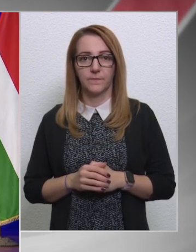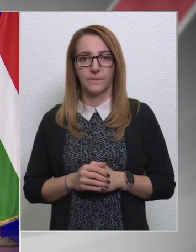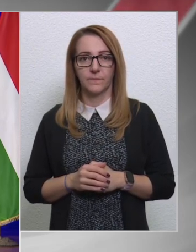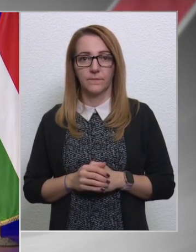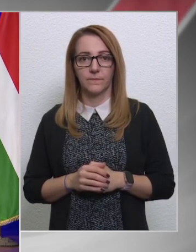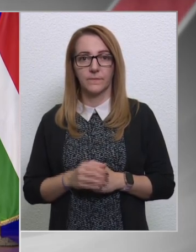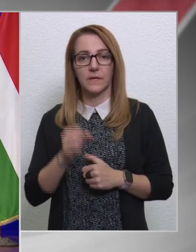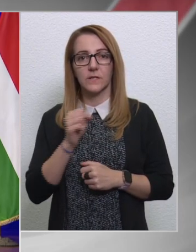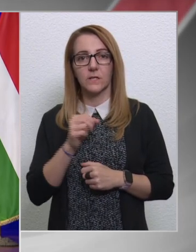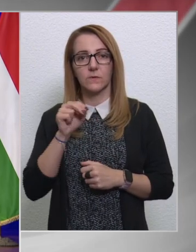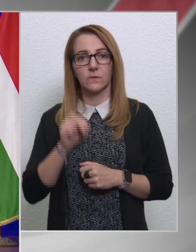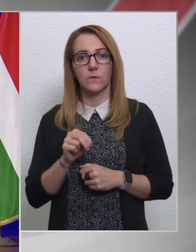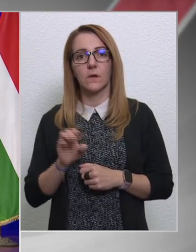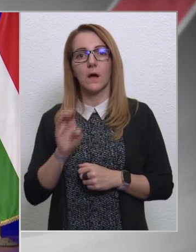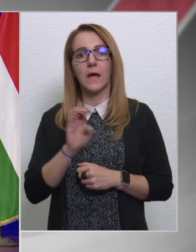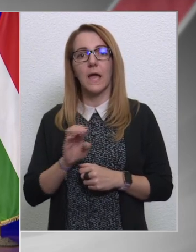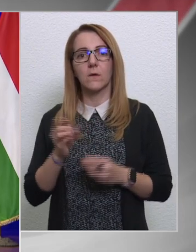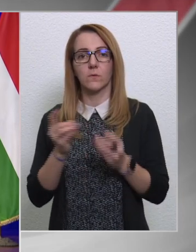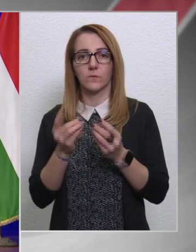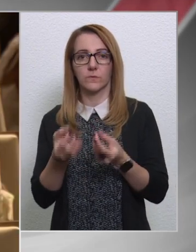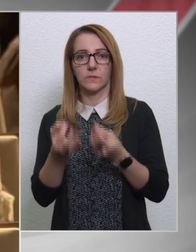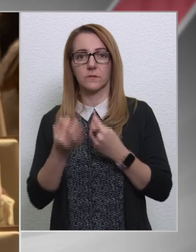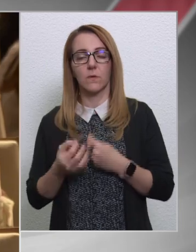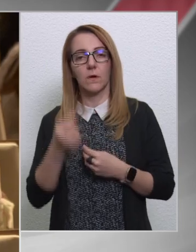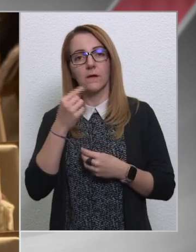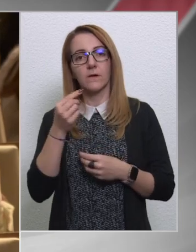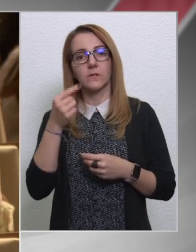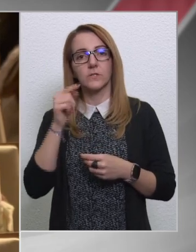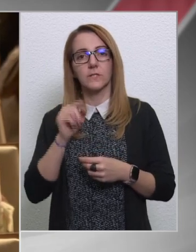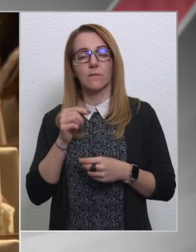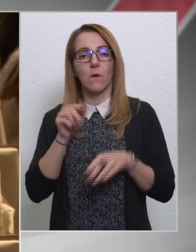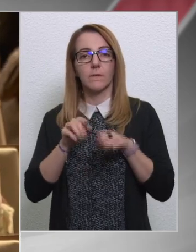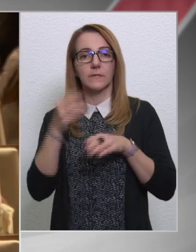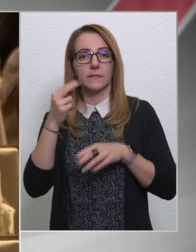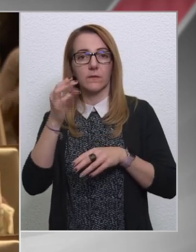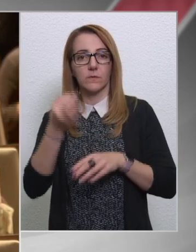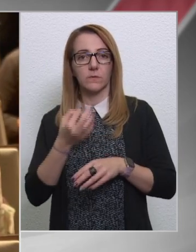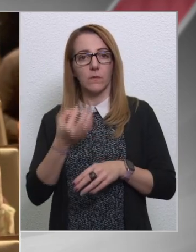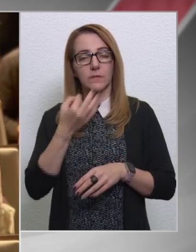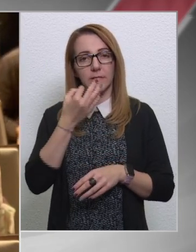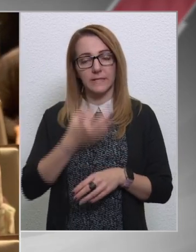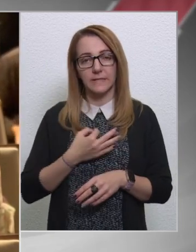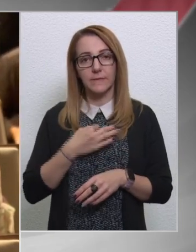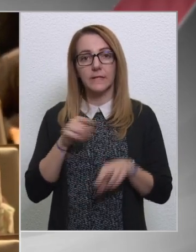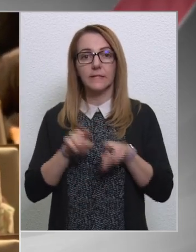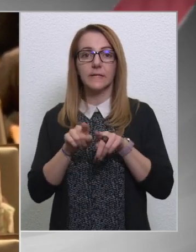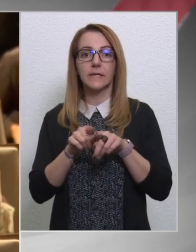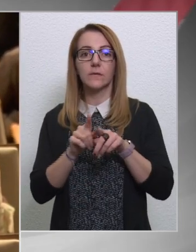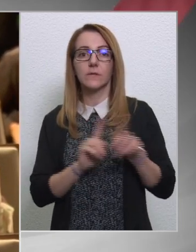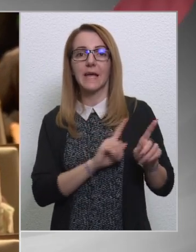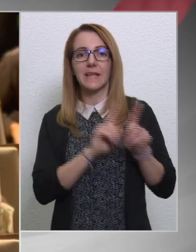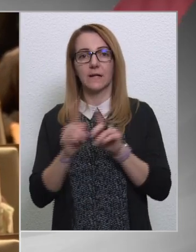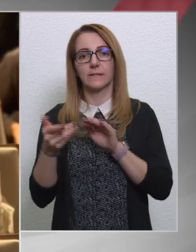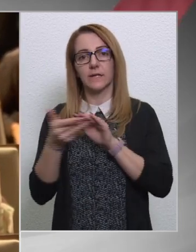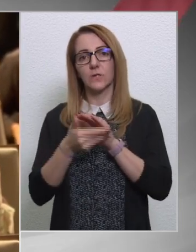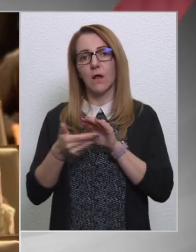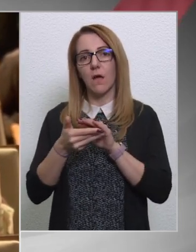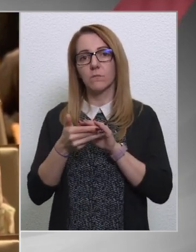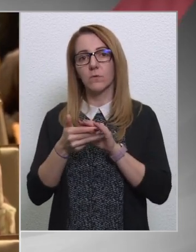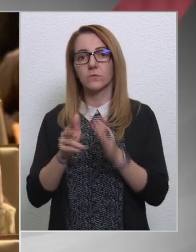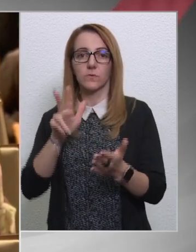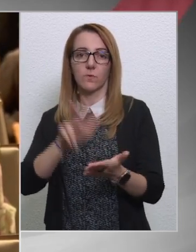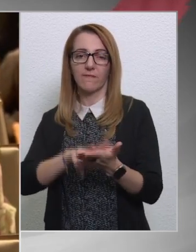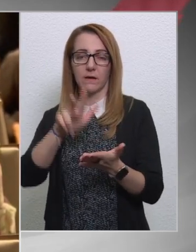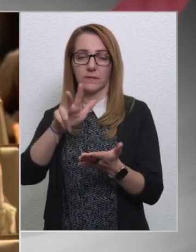Senó Danóra vagyok az euronyóztól. Navracis Tibor miniszter úrtól kérdezém, hogy így, hogy a helyreállítási alapot jóvá